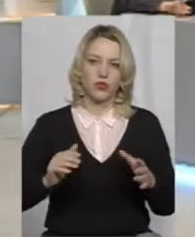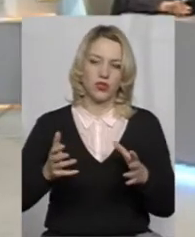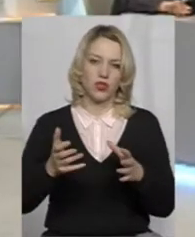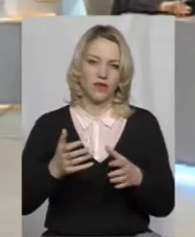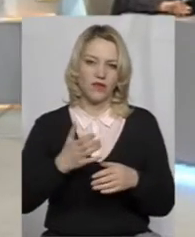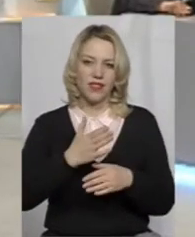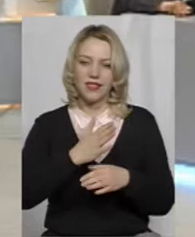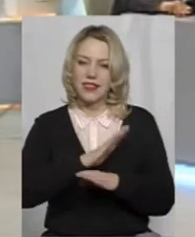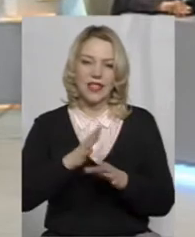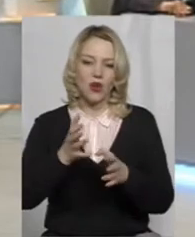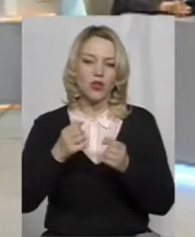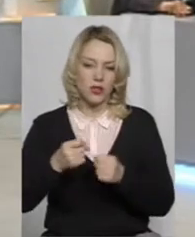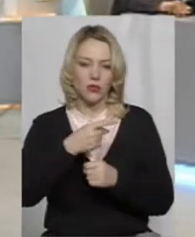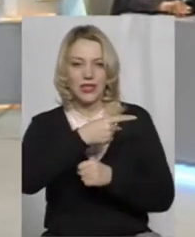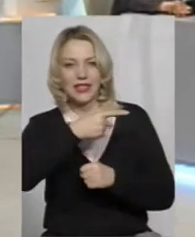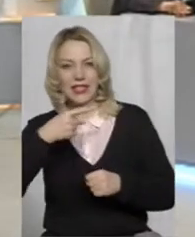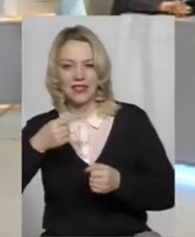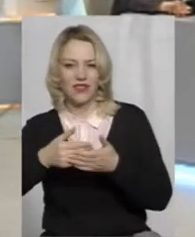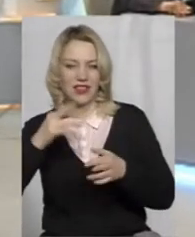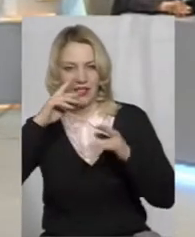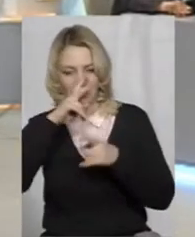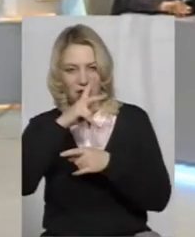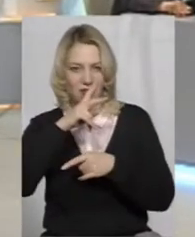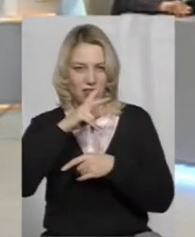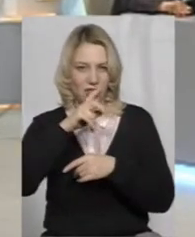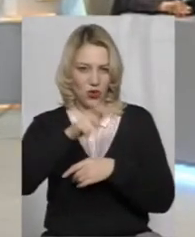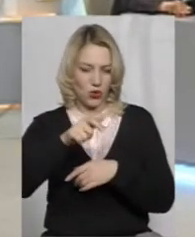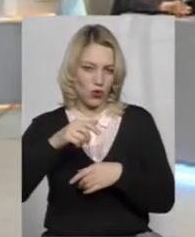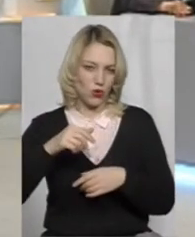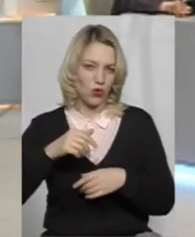якийсь негатив від неправильній поведінки дорослих.